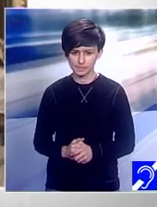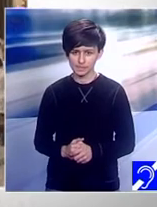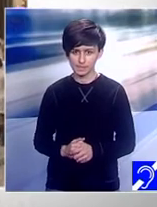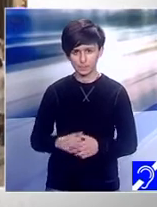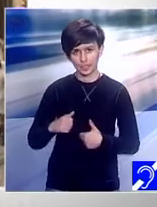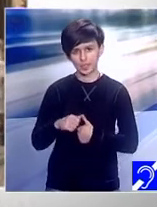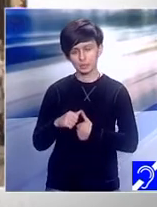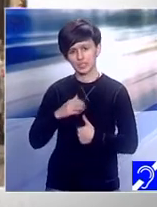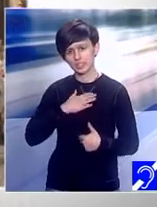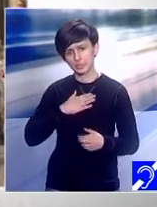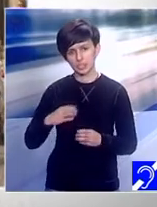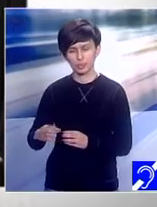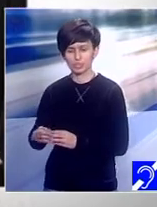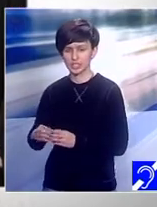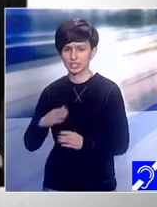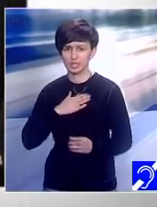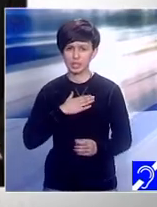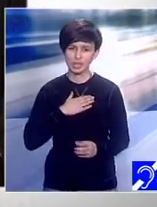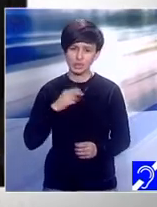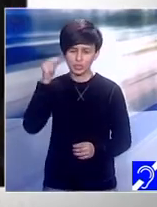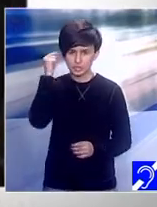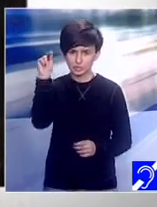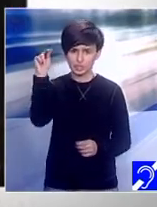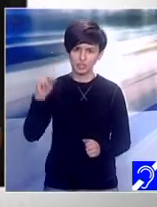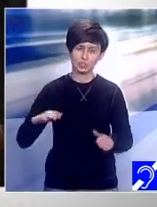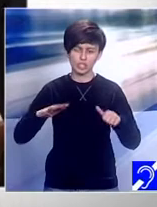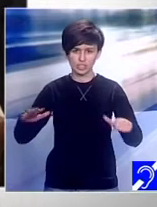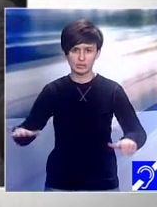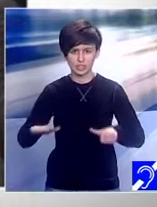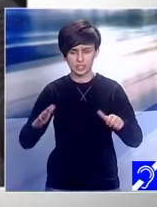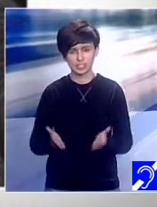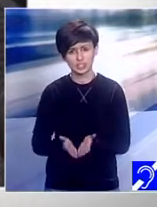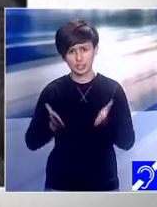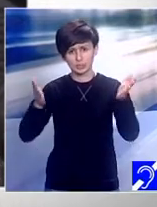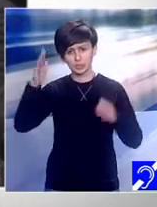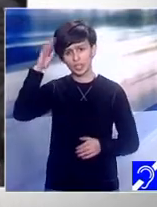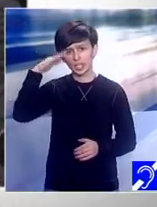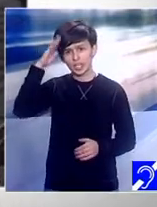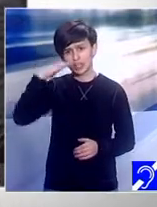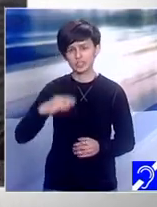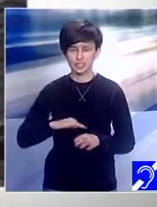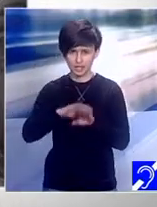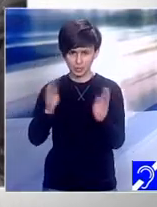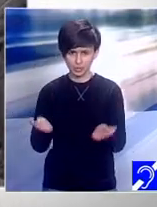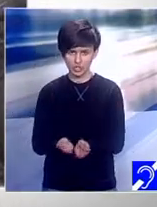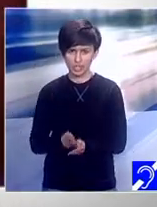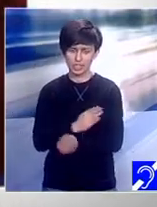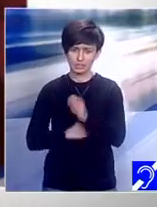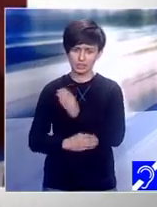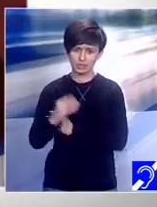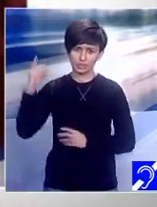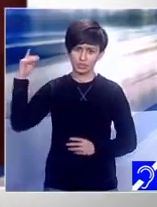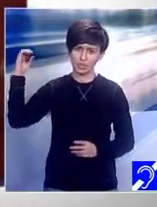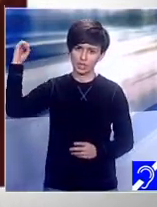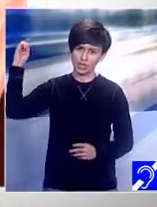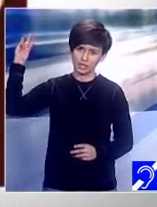Prietenii mei, comunitatea mea a fost mesajul celei de-a 16-a aniversări a zilei mondiale a sindromului down. Zeci de persoane au venit